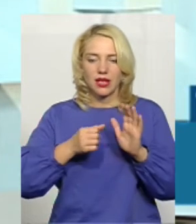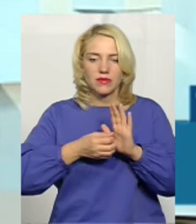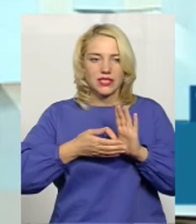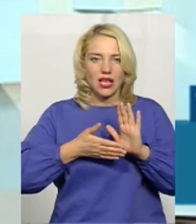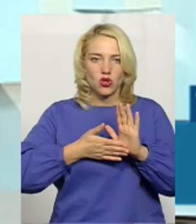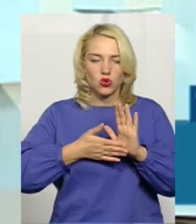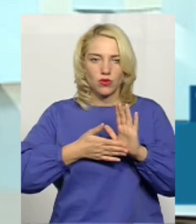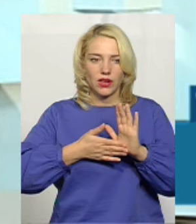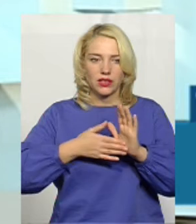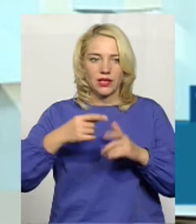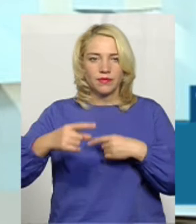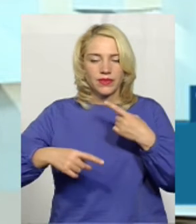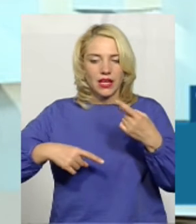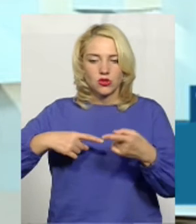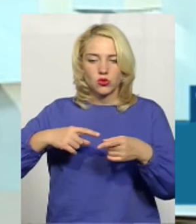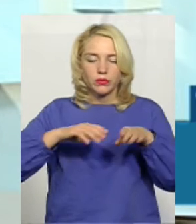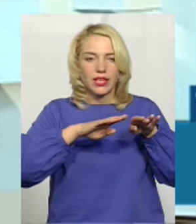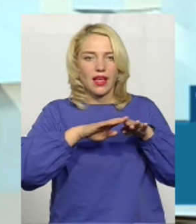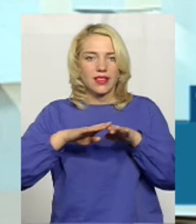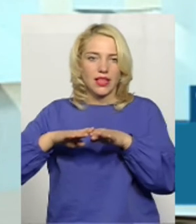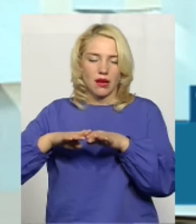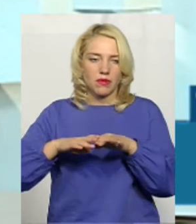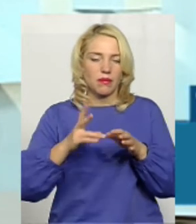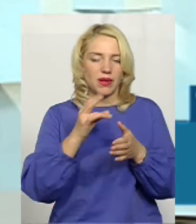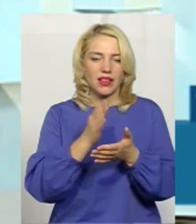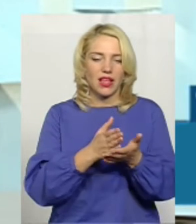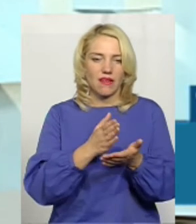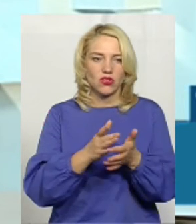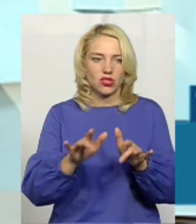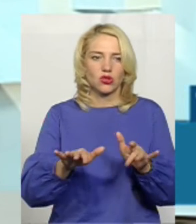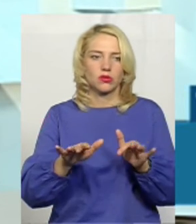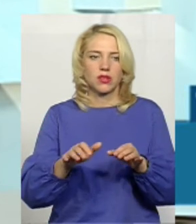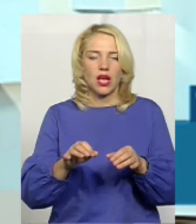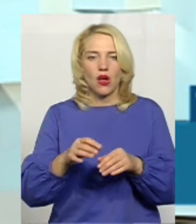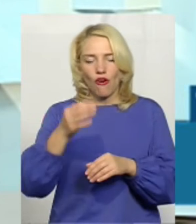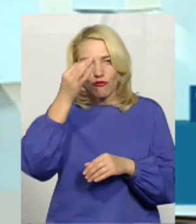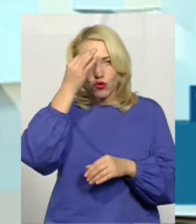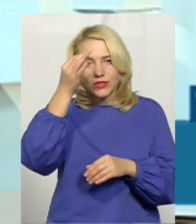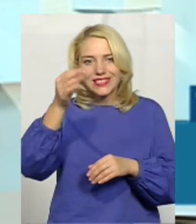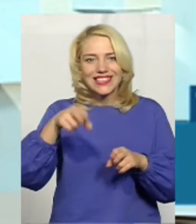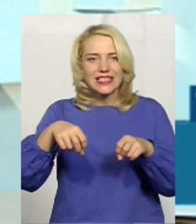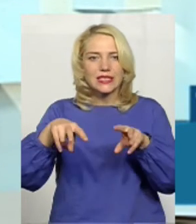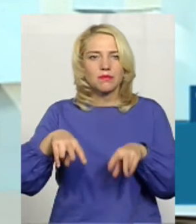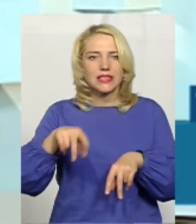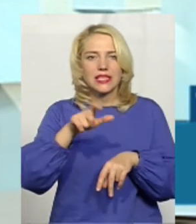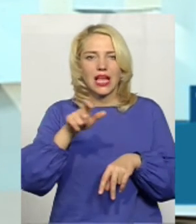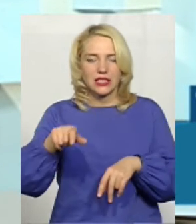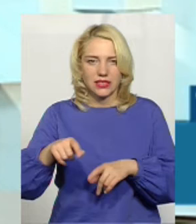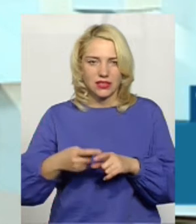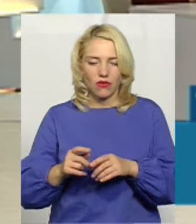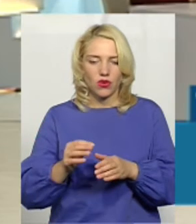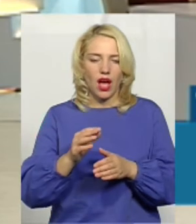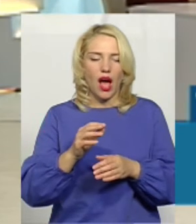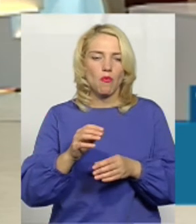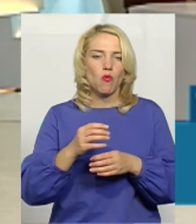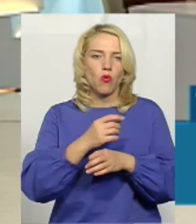це, в нас, якби наступний етап, при наявності комп'ютеризації вузьких спеціалістів амбулаторної поліклінічної служби.